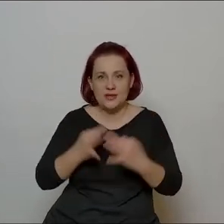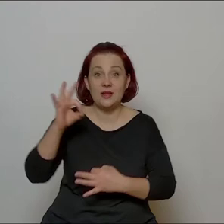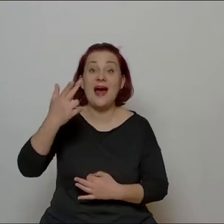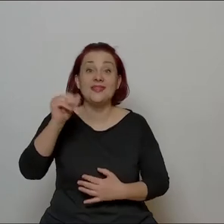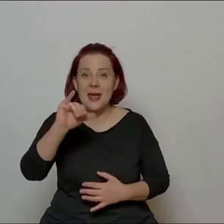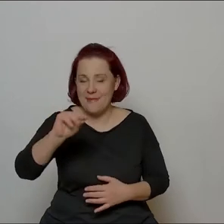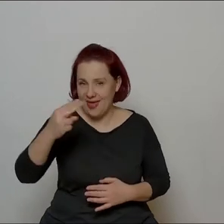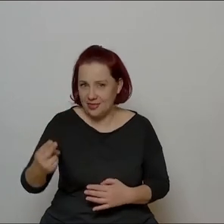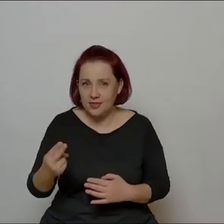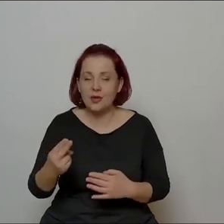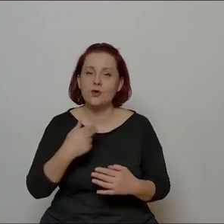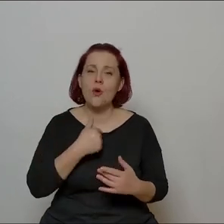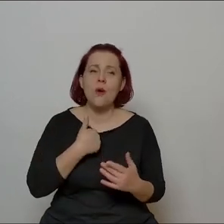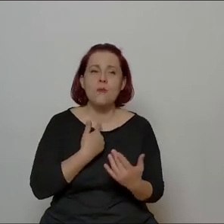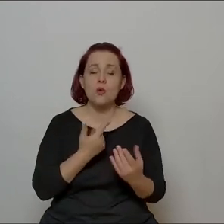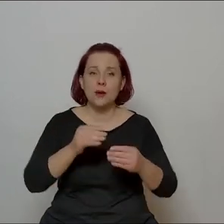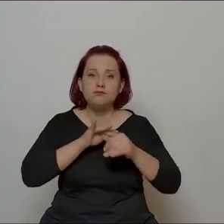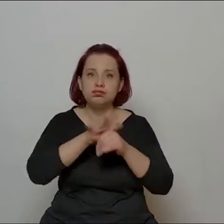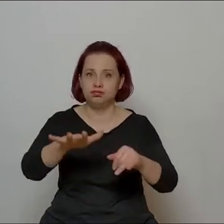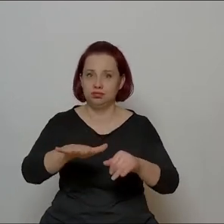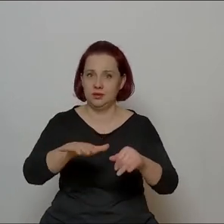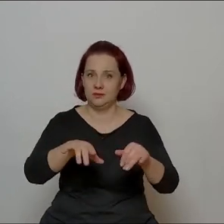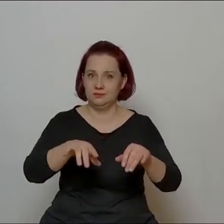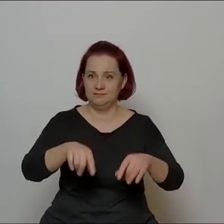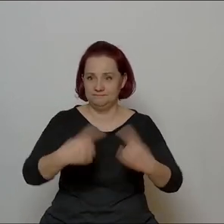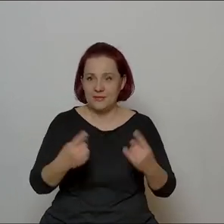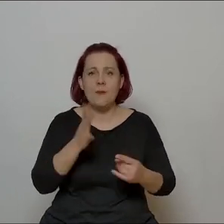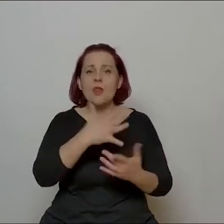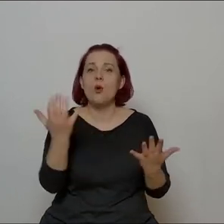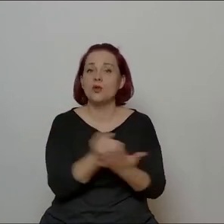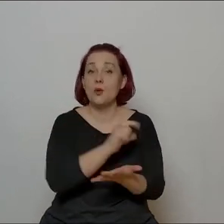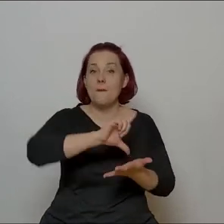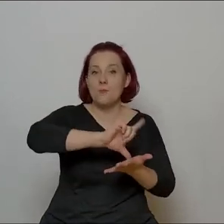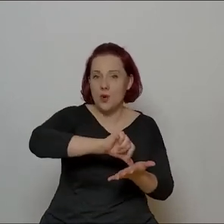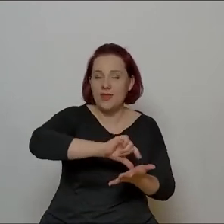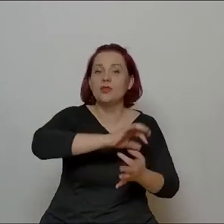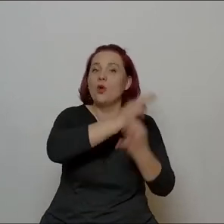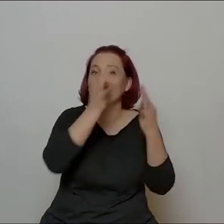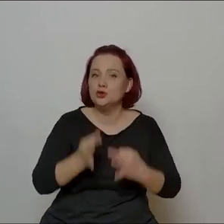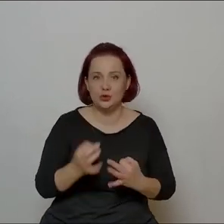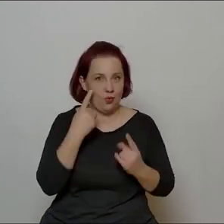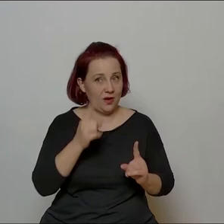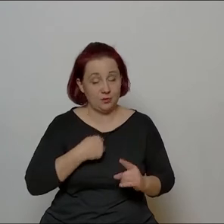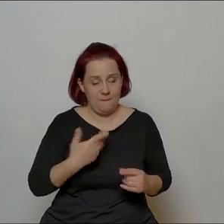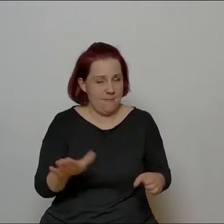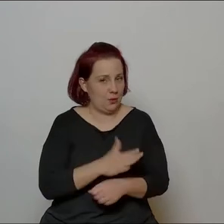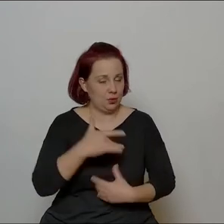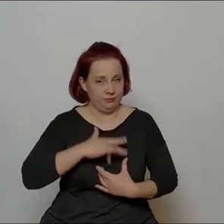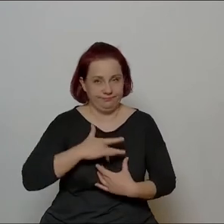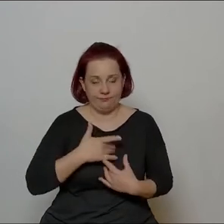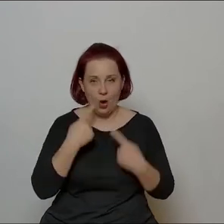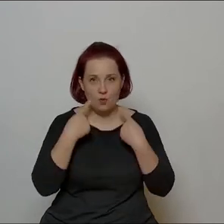mas. No a potem odkryłem płytę, którą do dziś uważam i mówię to z pełną odpowiedzialnością za